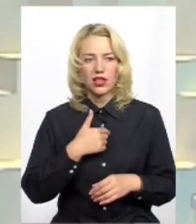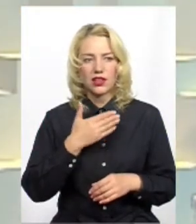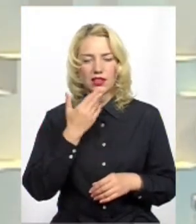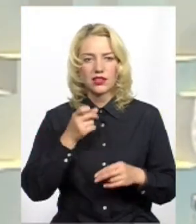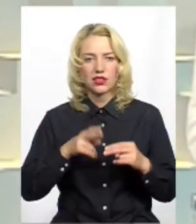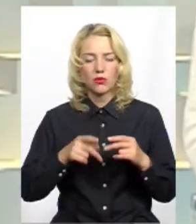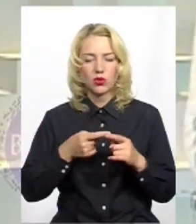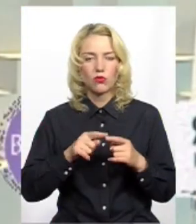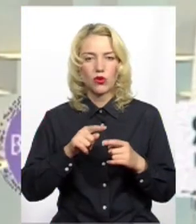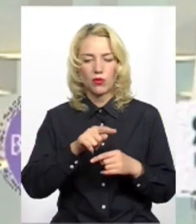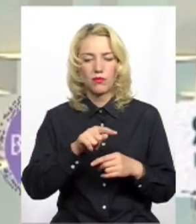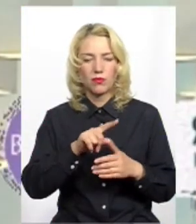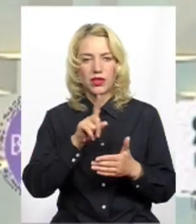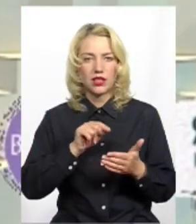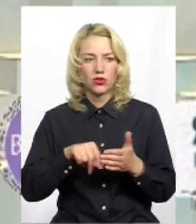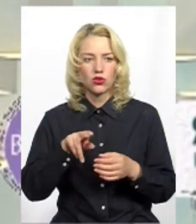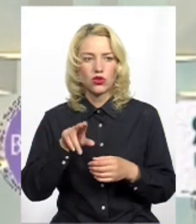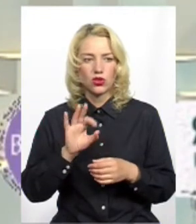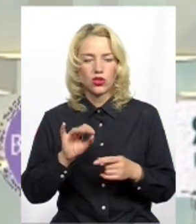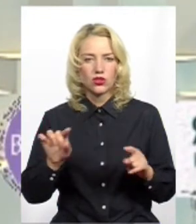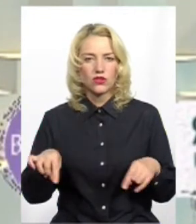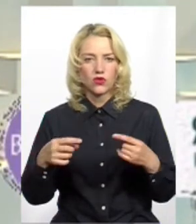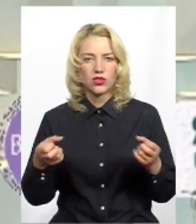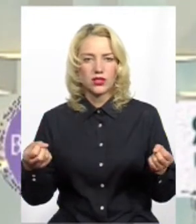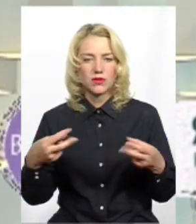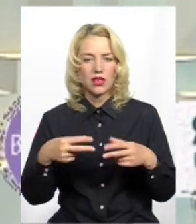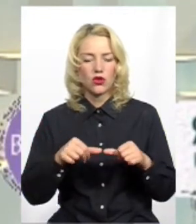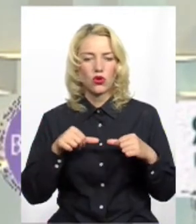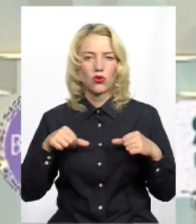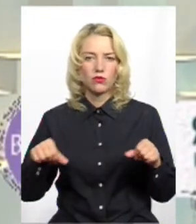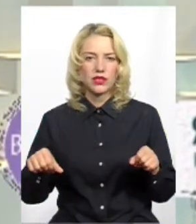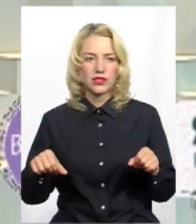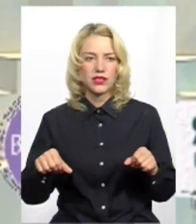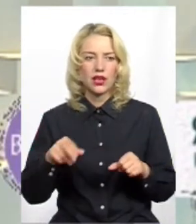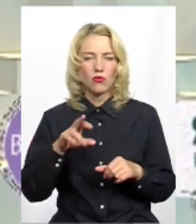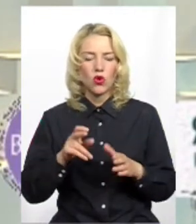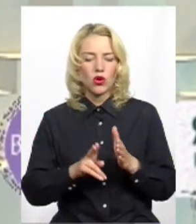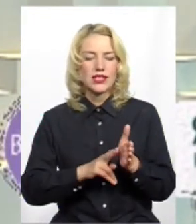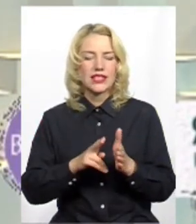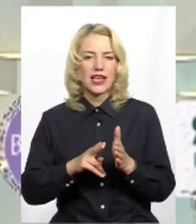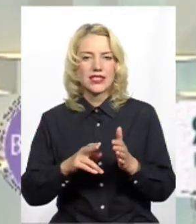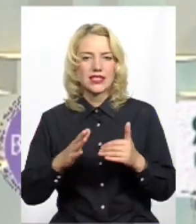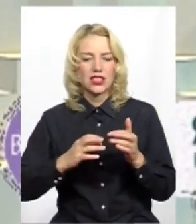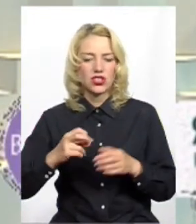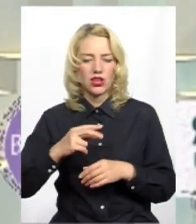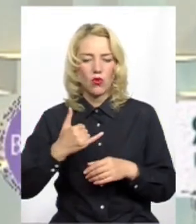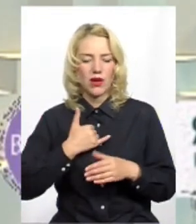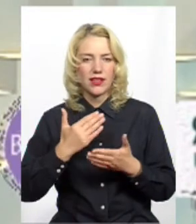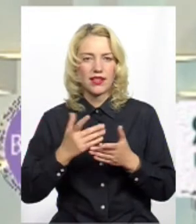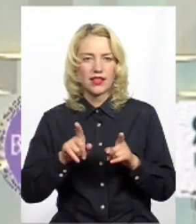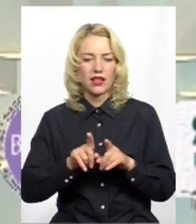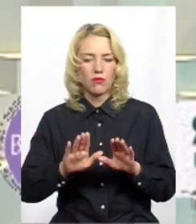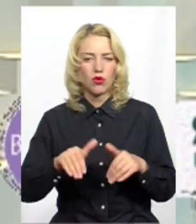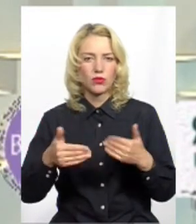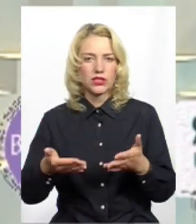закінчу по тому питанню. Відносно створення спеціальної комісії по залізничникам. У мене є пропозиція така, щоб